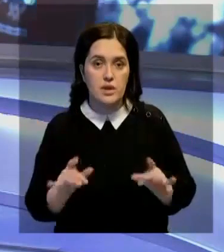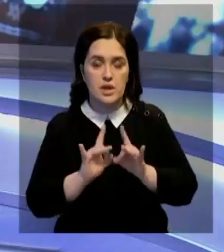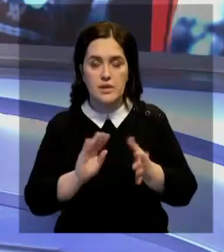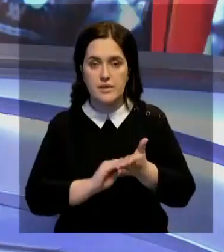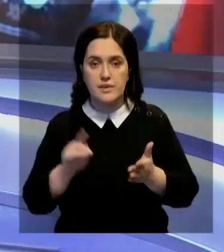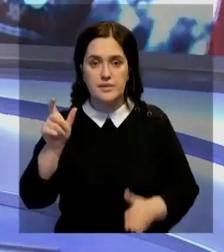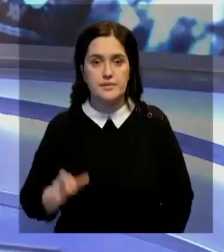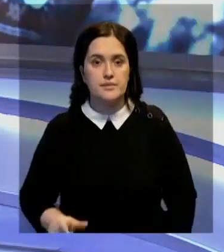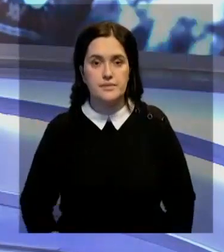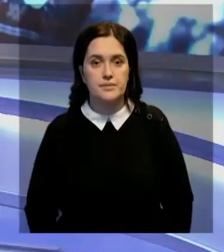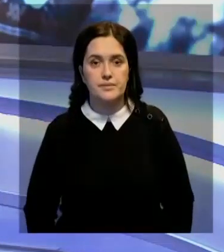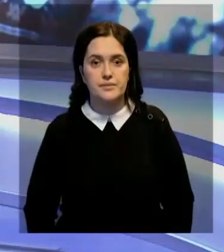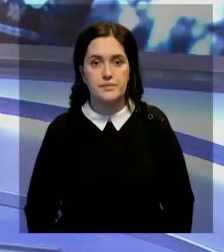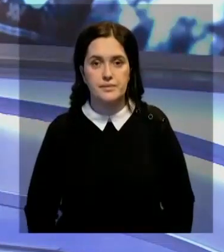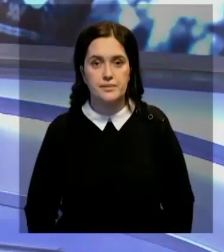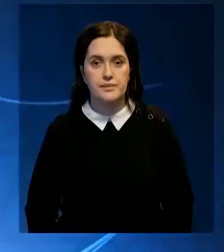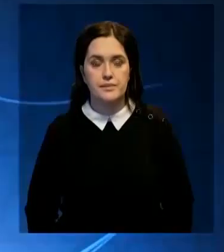сегодня, расскажет Вероника Боярова.